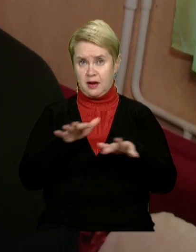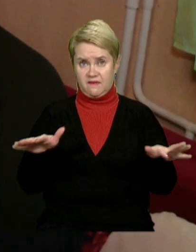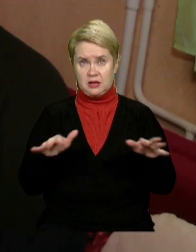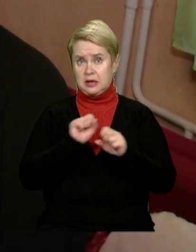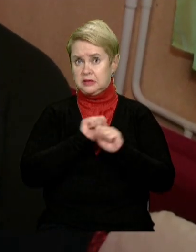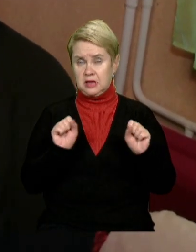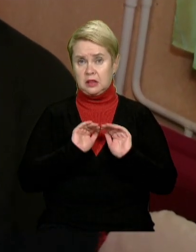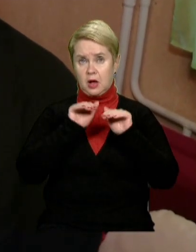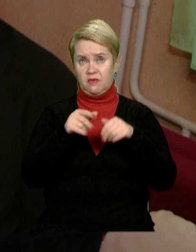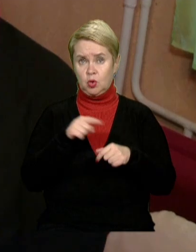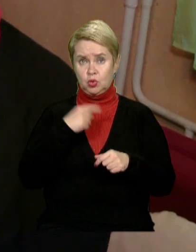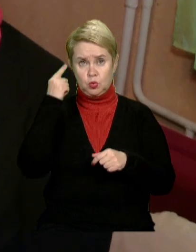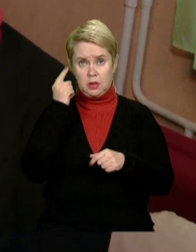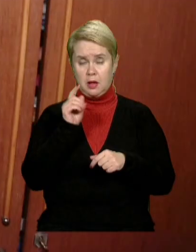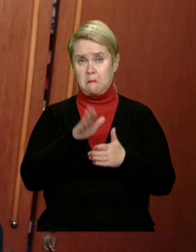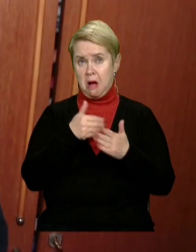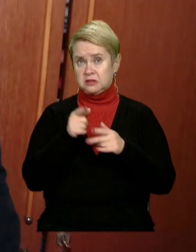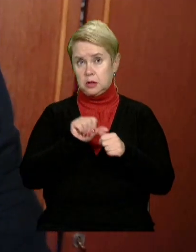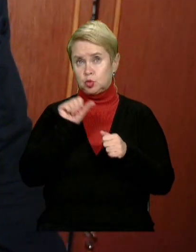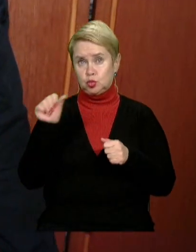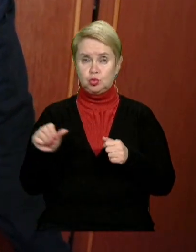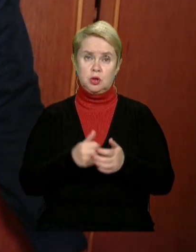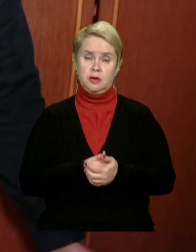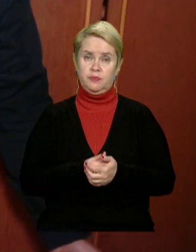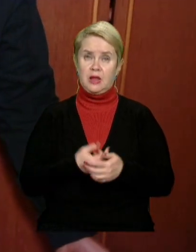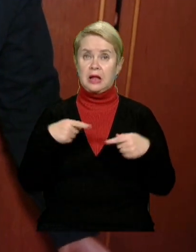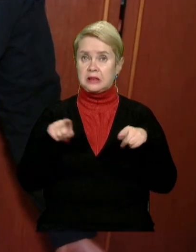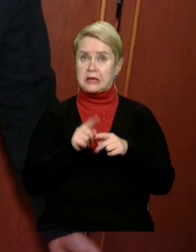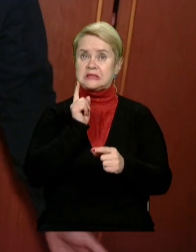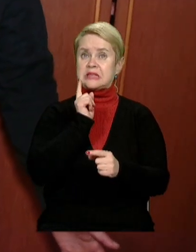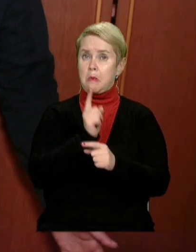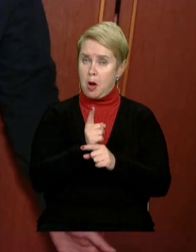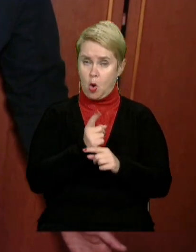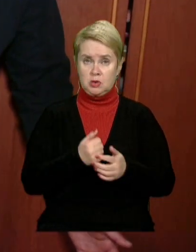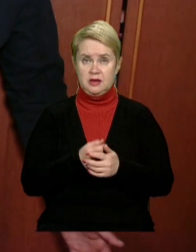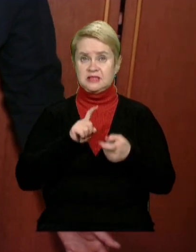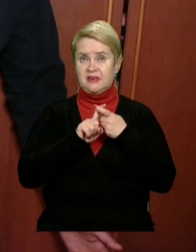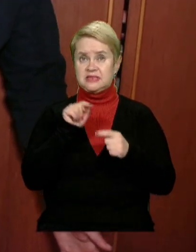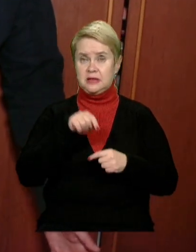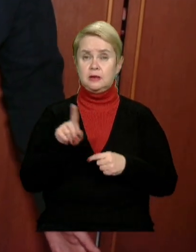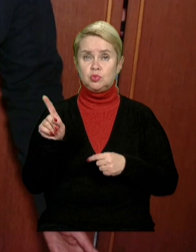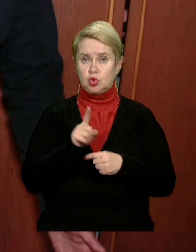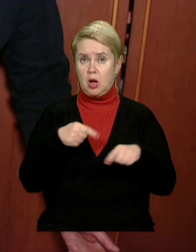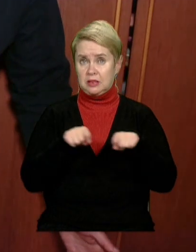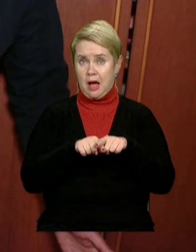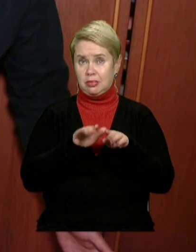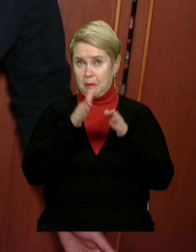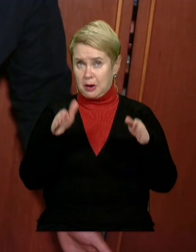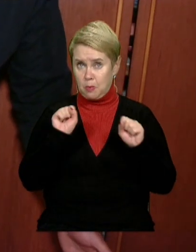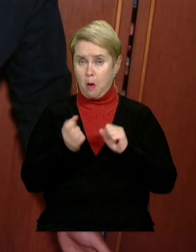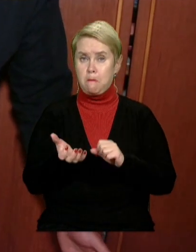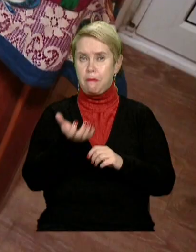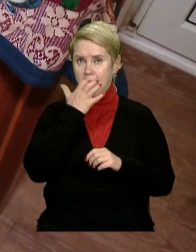не можна накривати. Але я думала, масляне це ісключення. Це також заборонено. У зв'язку з тим, що даний прилад може